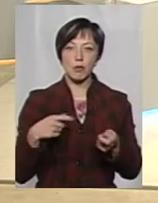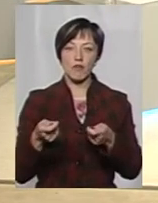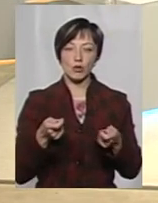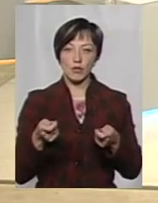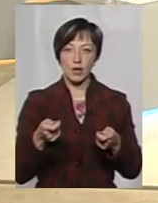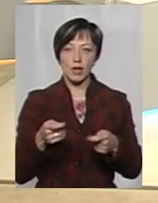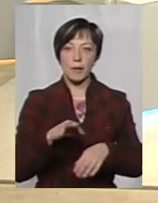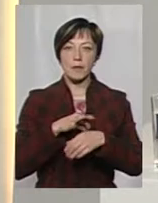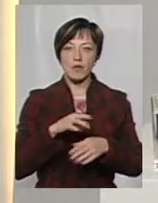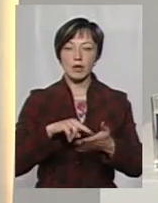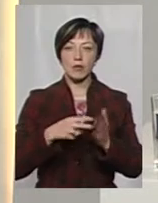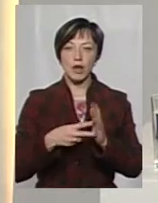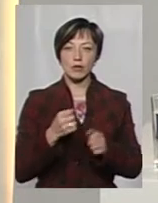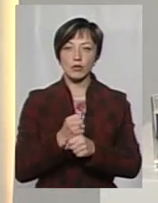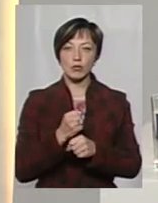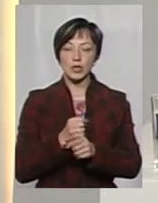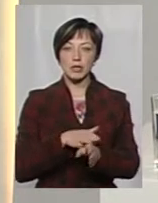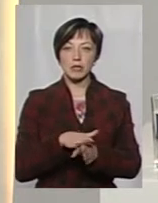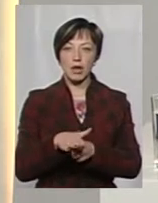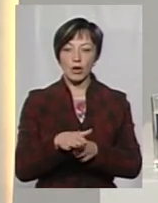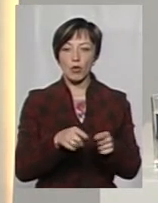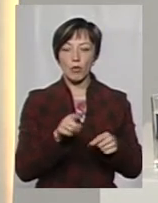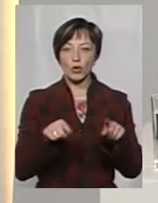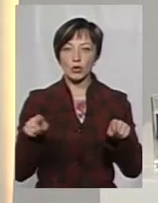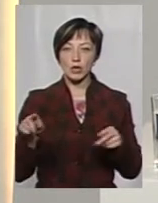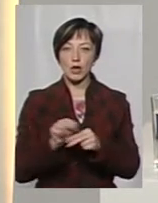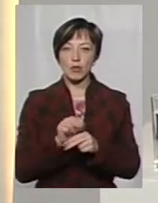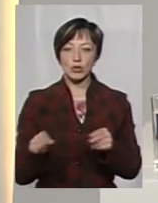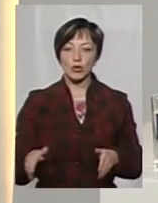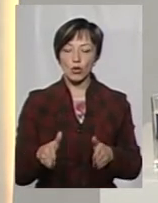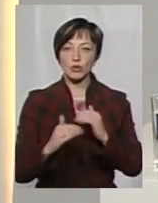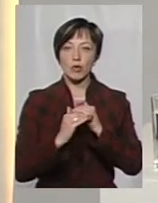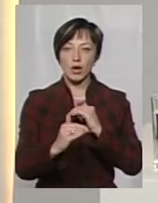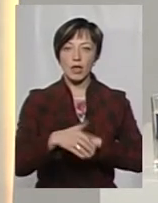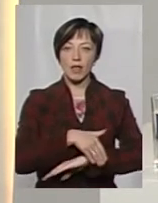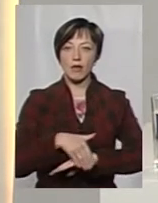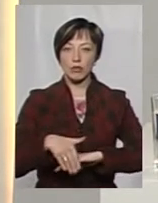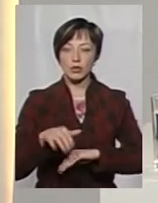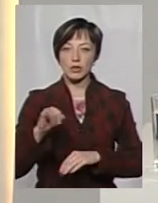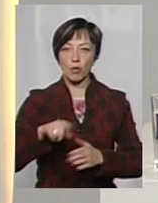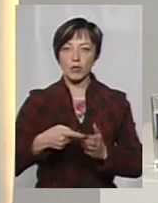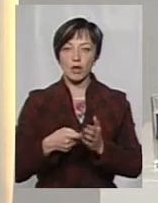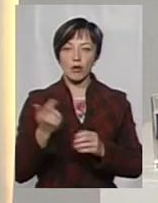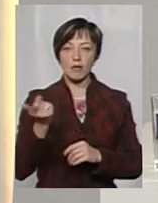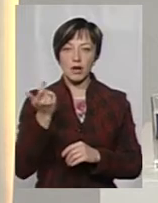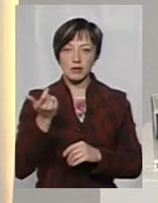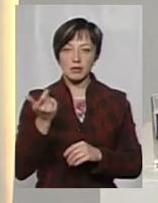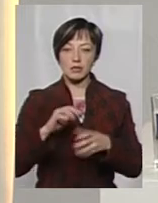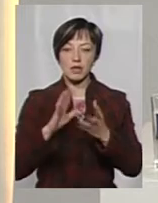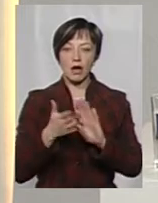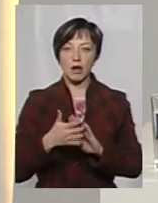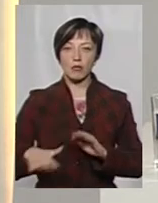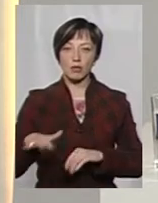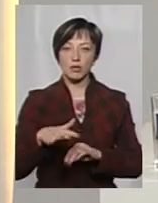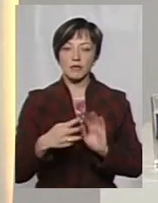Проведено планові роботи з капітального та поточного ремонтів дорожнього покриття на вулицях та дорогоокомунальної власності на загальній